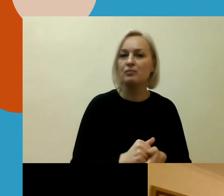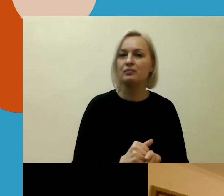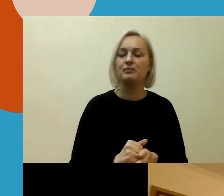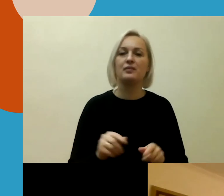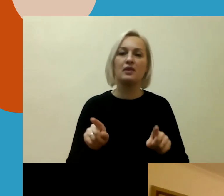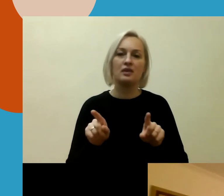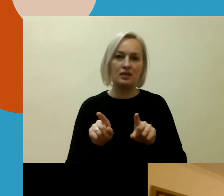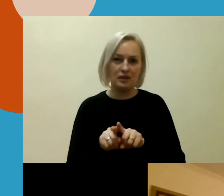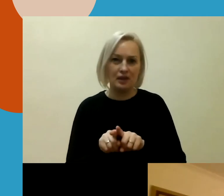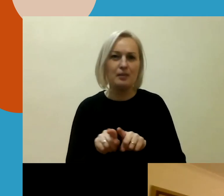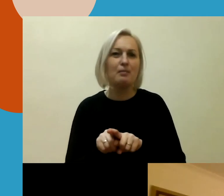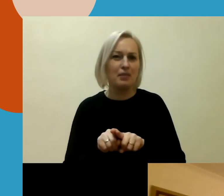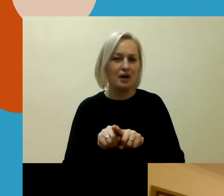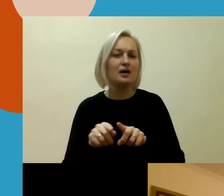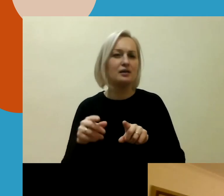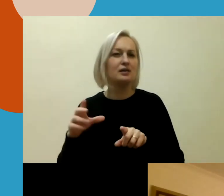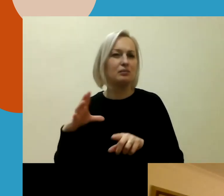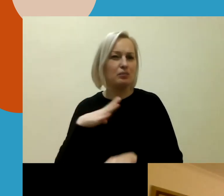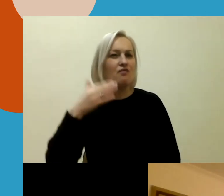ir Airijoje padaryta.